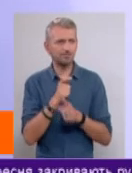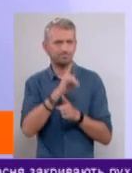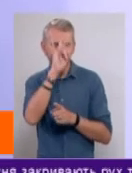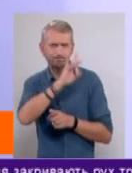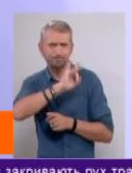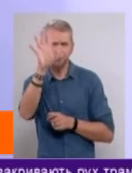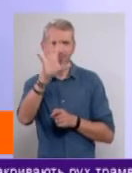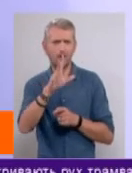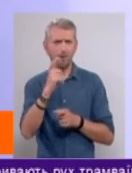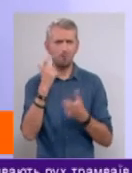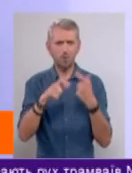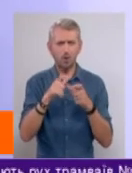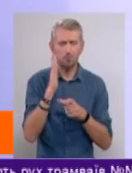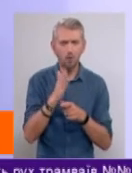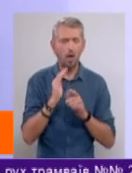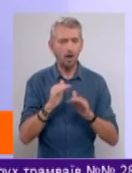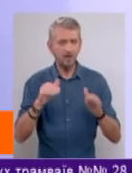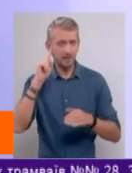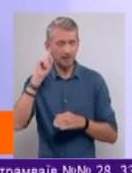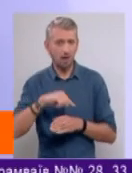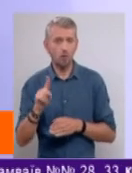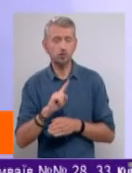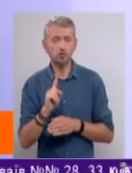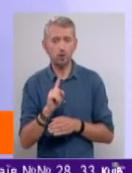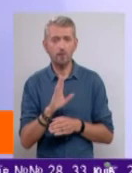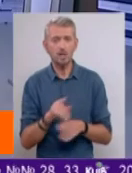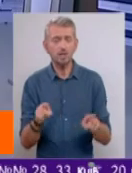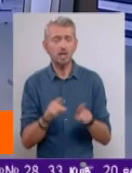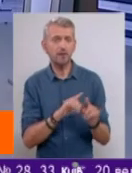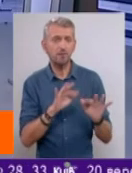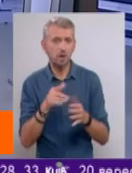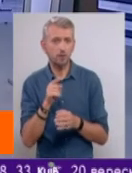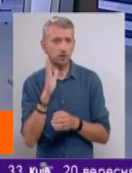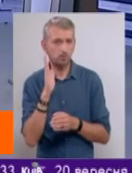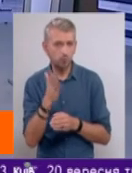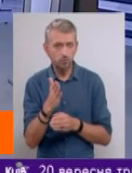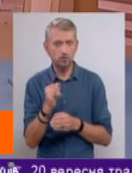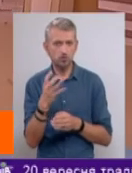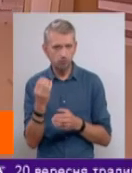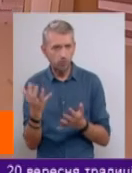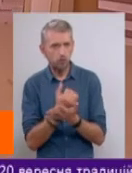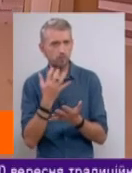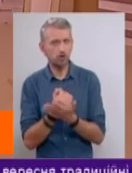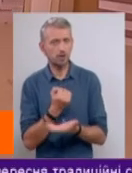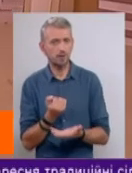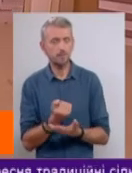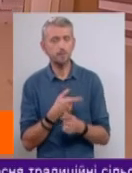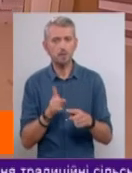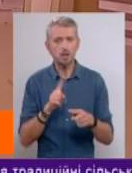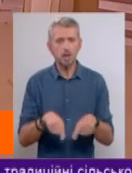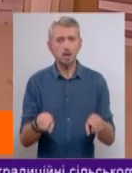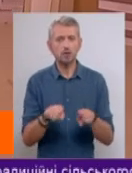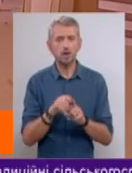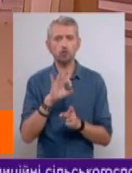стають блогерами, а діти знають, що в таких випадках вони стають в тому часті успішними. І от це такий